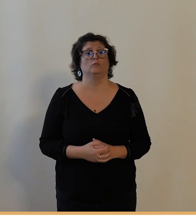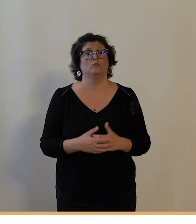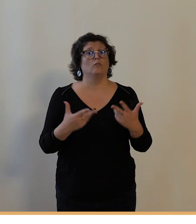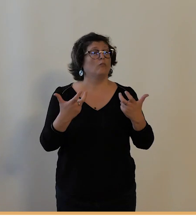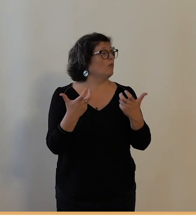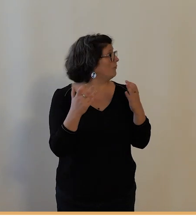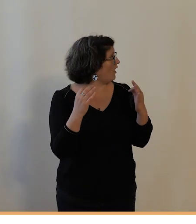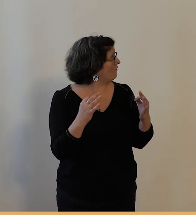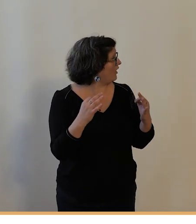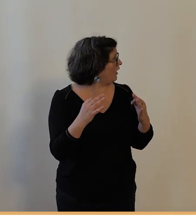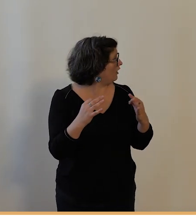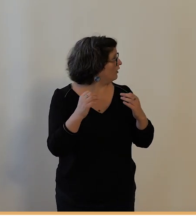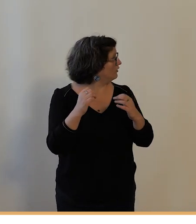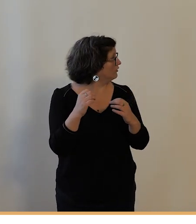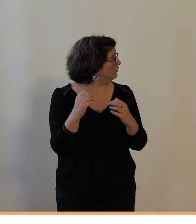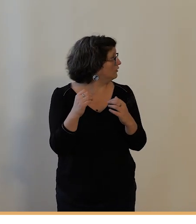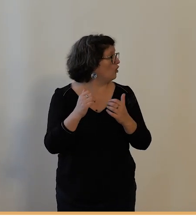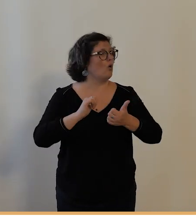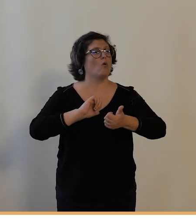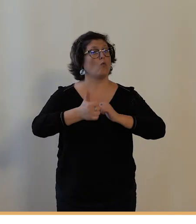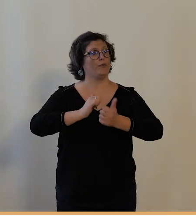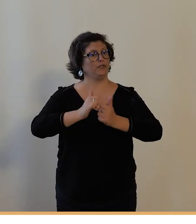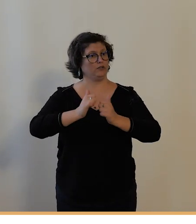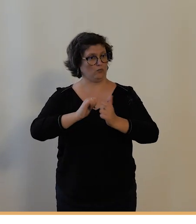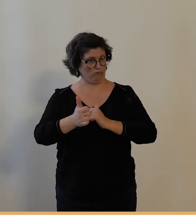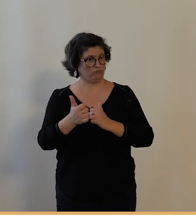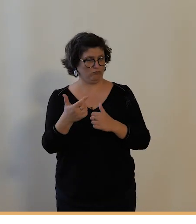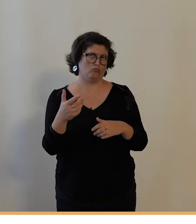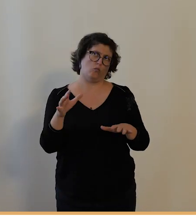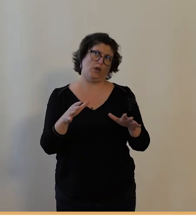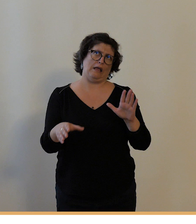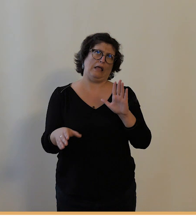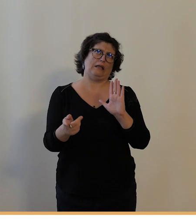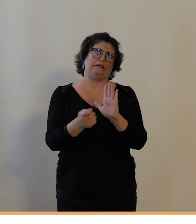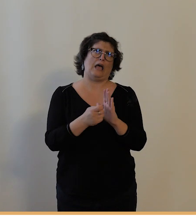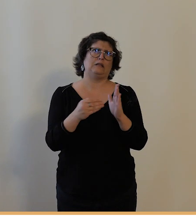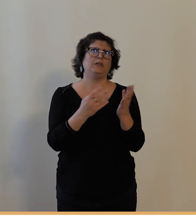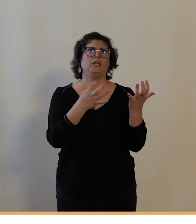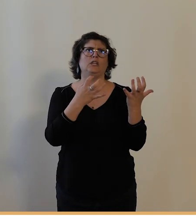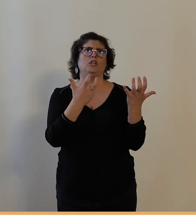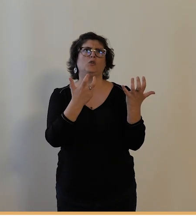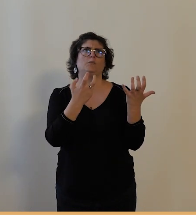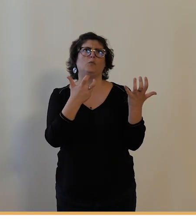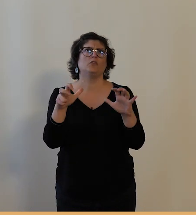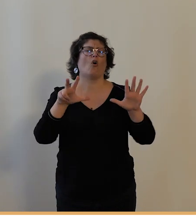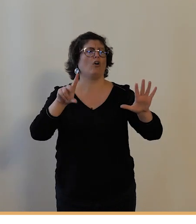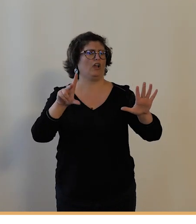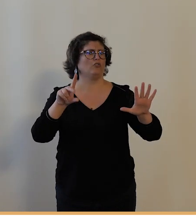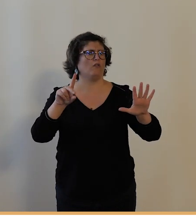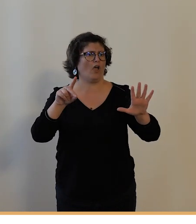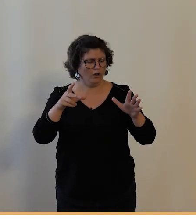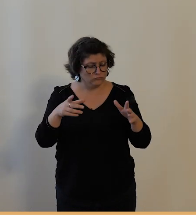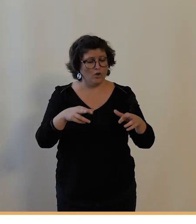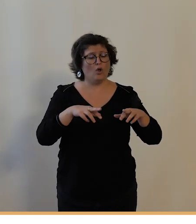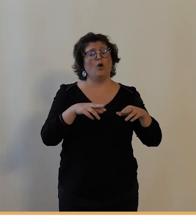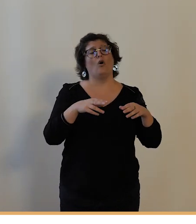la compétition, le Vélos Club organise tous les ans, à partir de 1880, des courses cyclistes sur les boulevards Soir-Teloup,